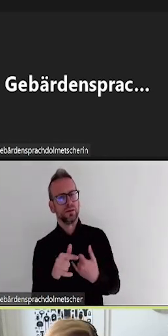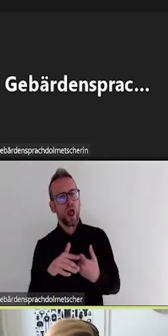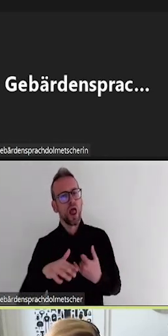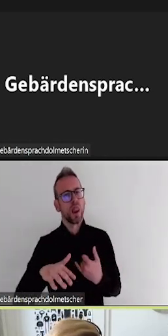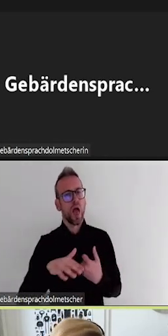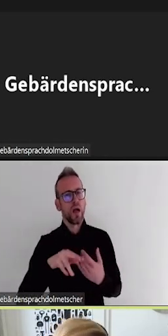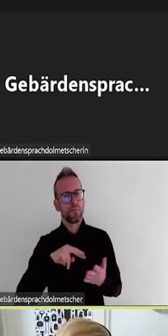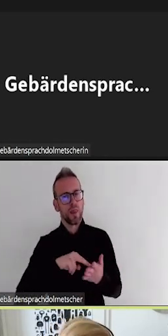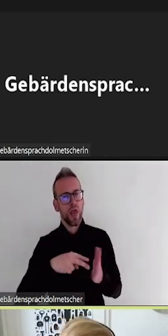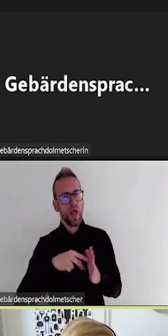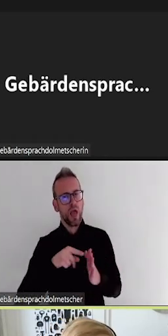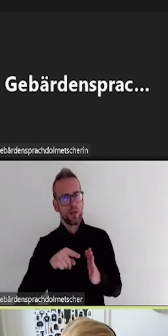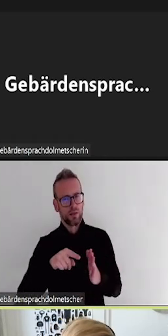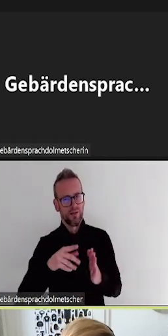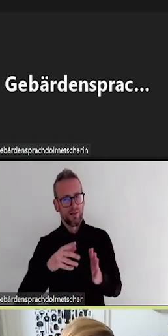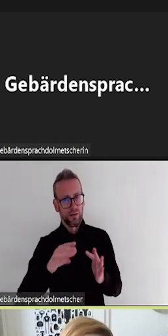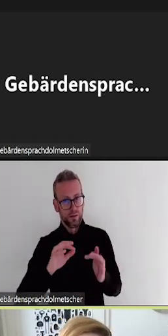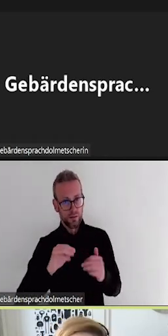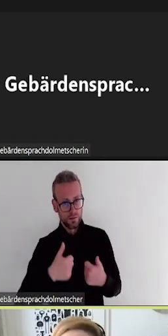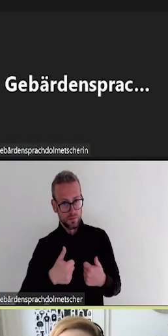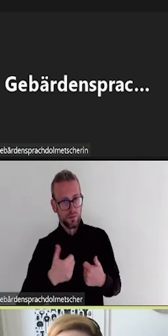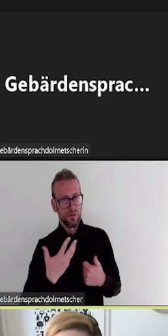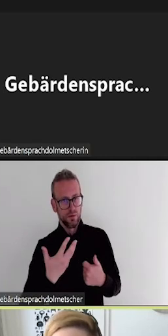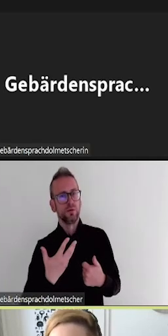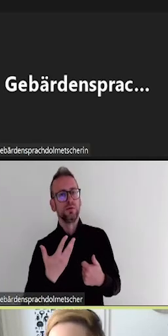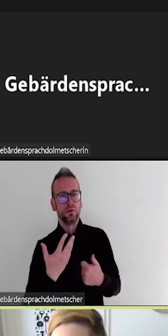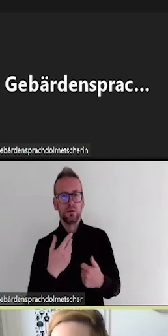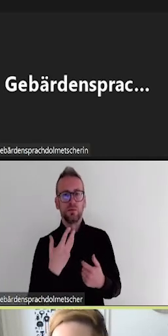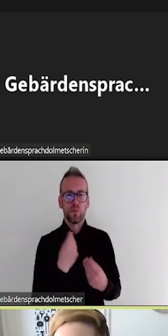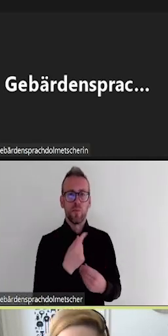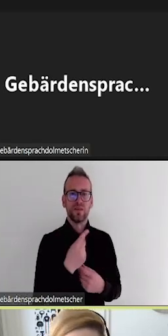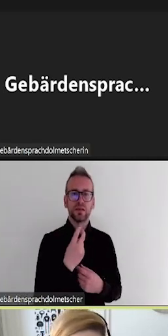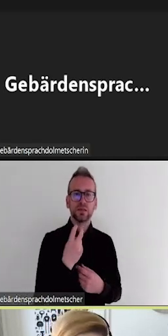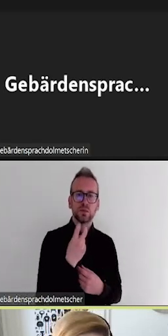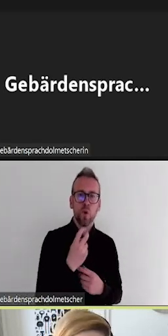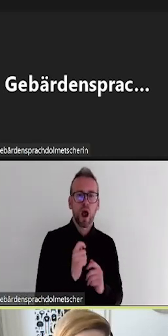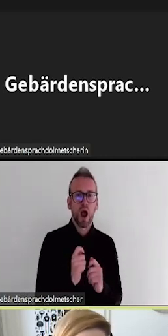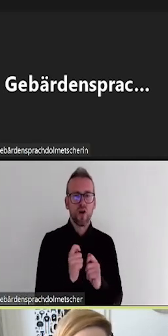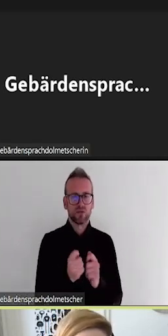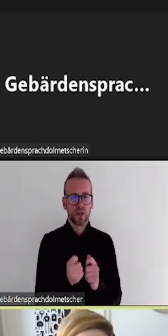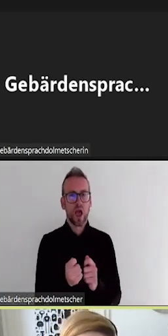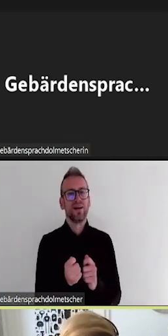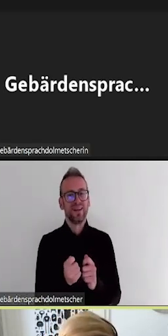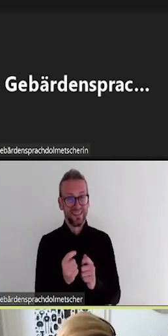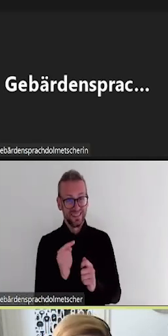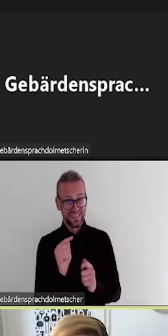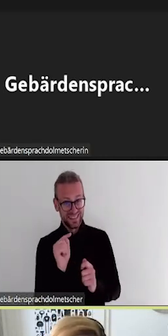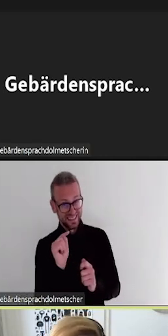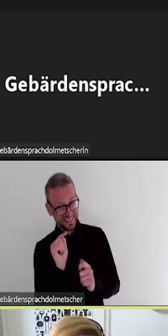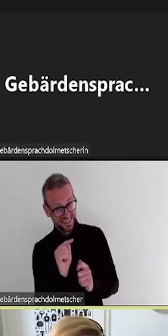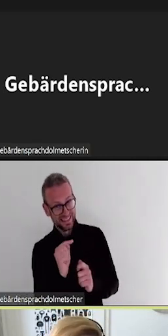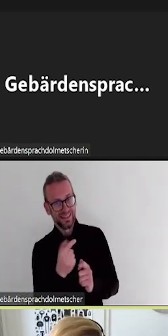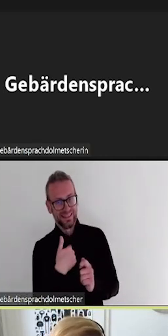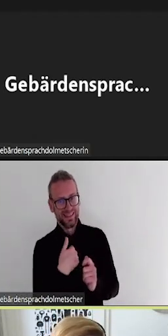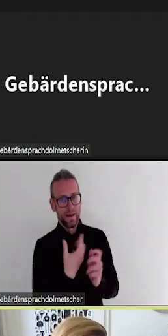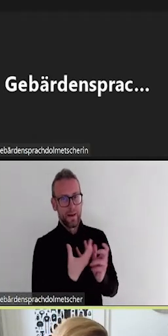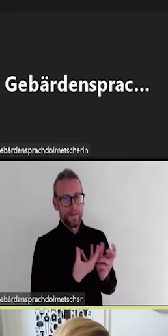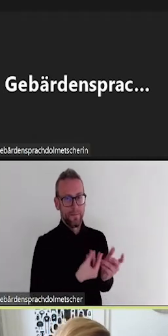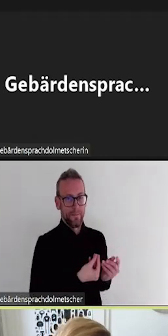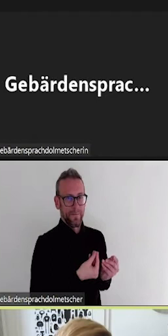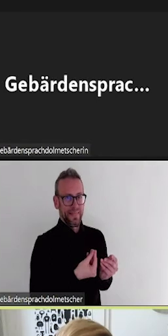der Universität Göttingen dargestellt worden sind. Darin war aber noch nicht mal ansatzweise eine Information zur Barrierefreiheit enthalten.